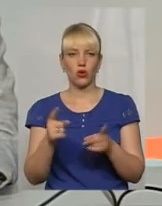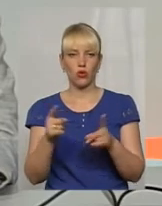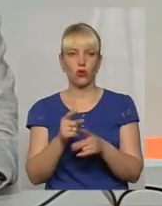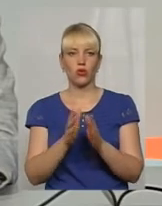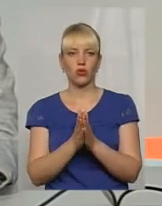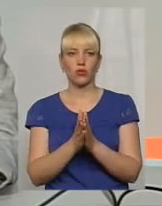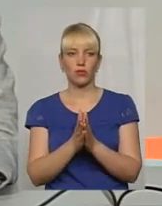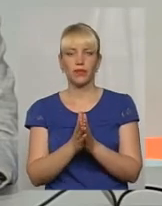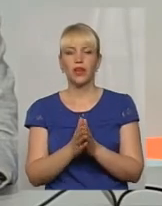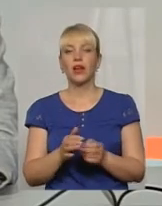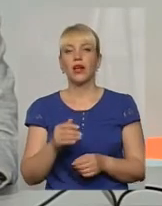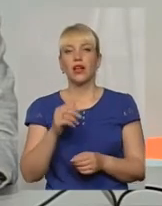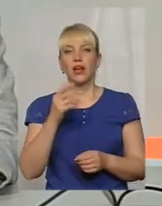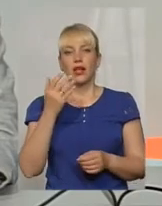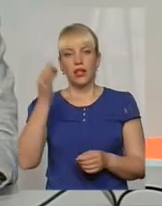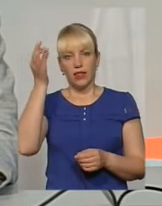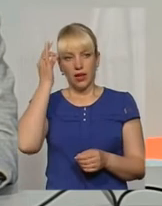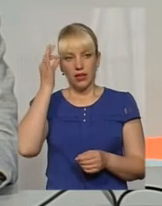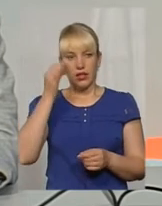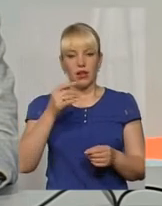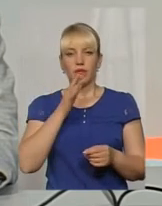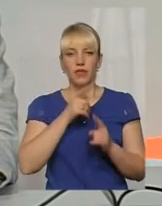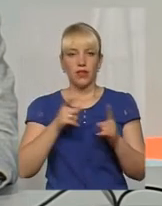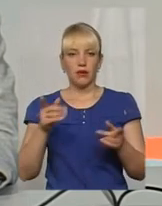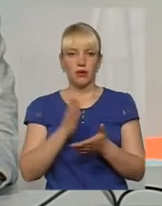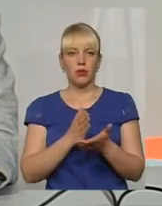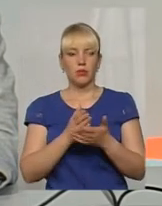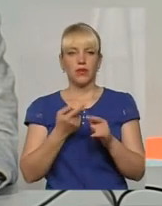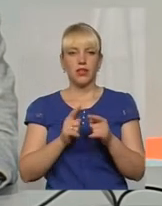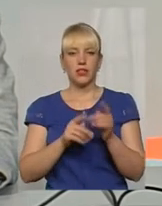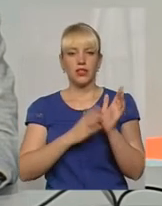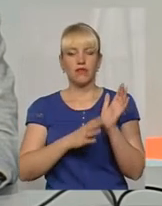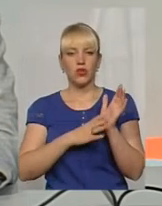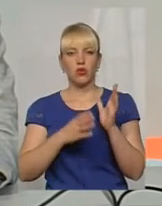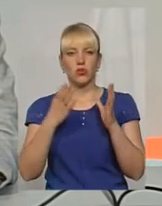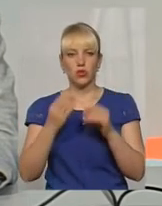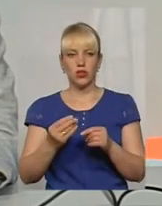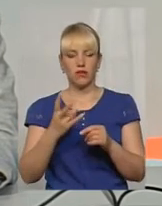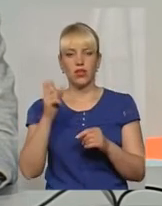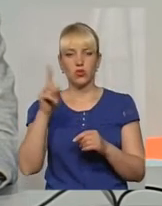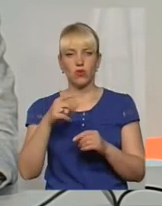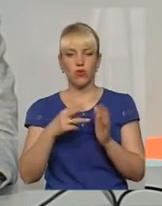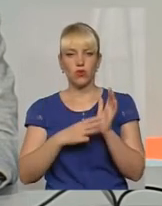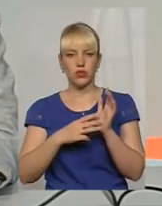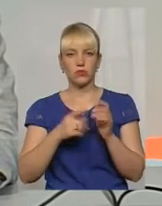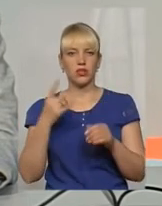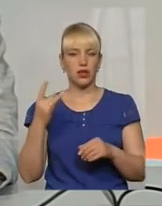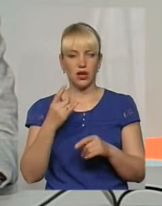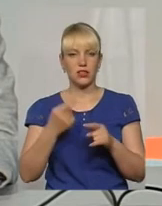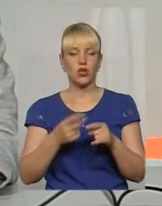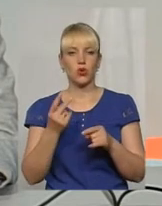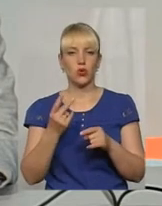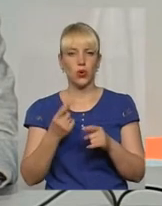коротко. Ну, все ж таки нагадаємо той термін перебування, це 90 днів на 180 раз. Другий пункт є, це те,